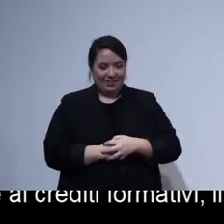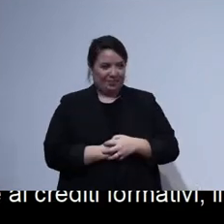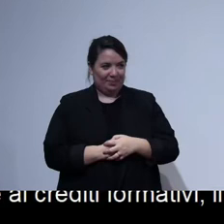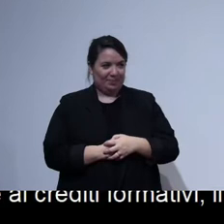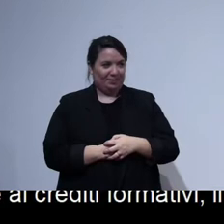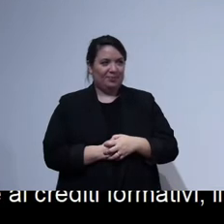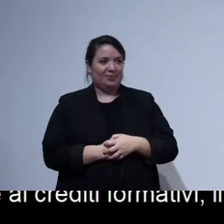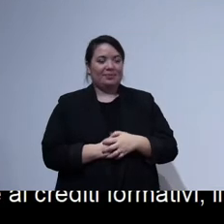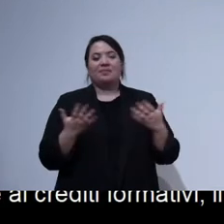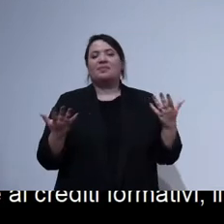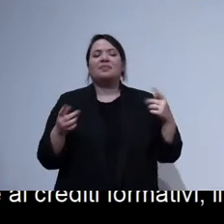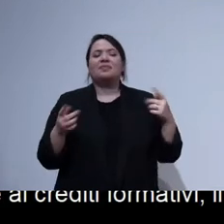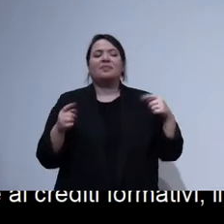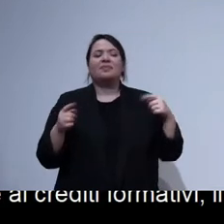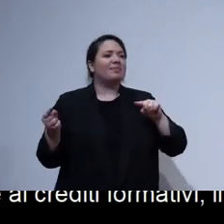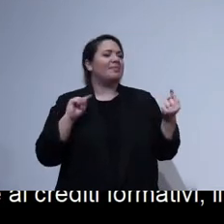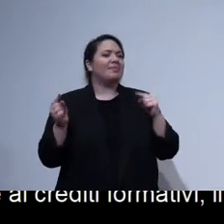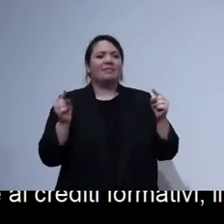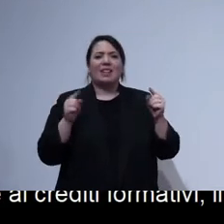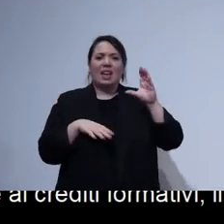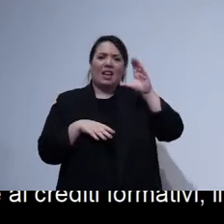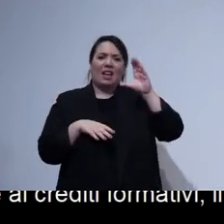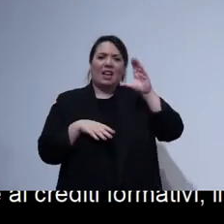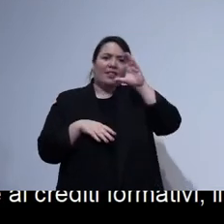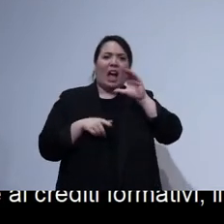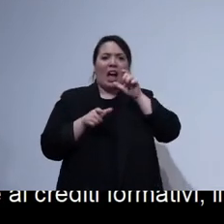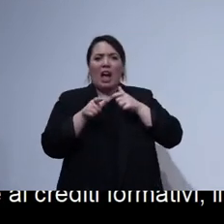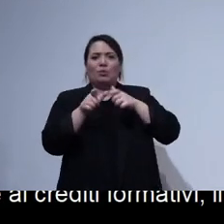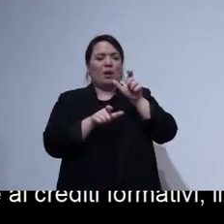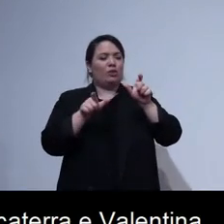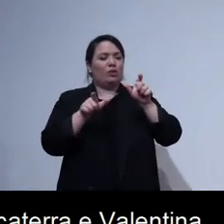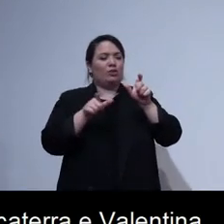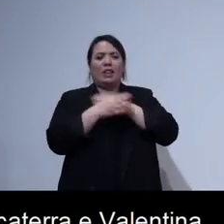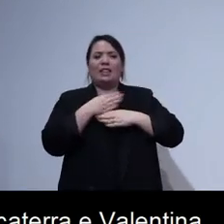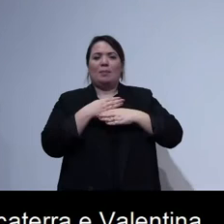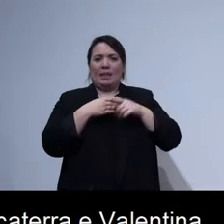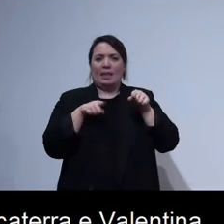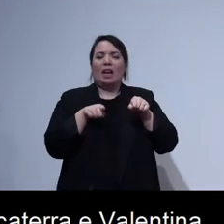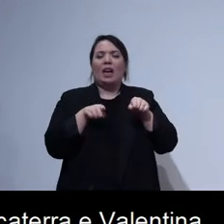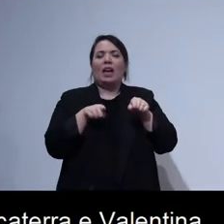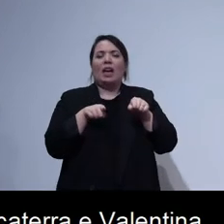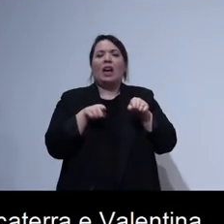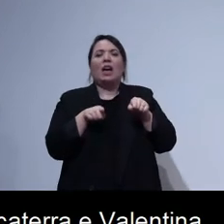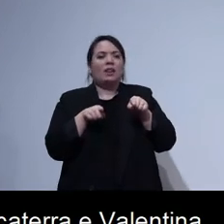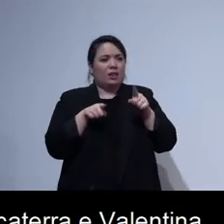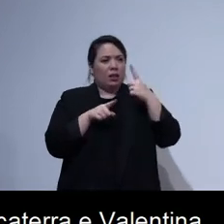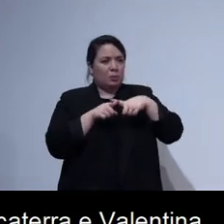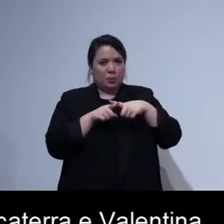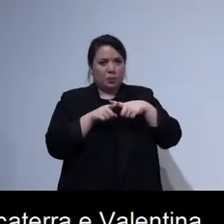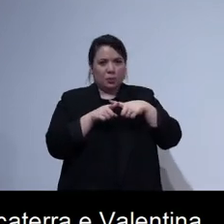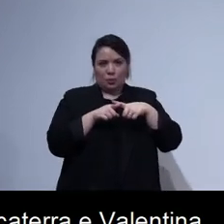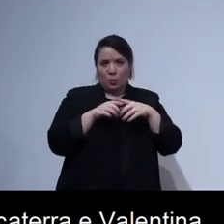Parleremo di come cambia il concetto di viaggio per le persone con disabilità e sulle opportunità di soggiorni in casa,